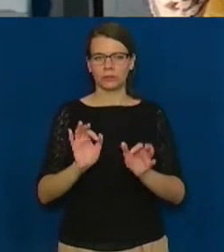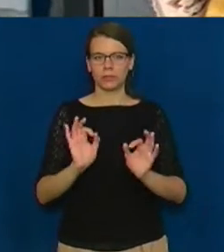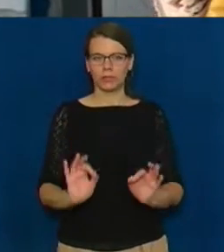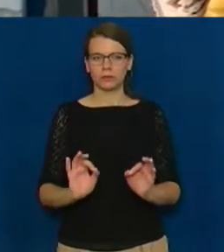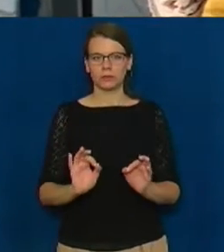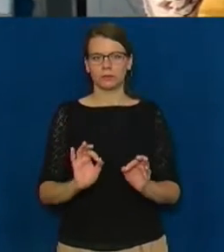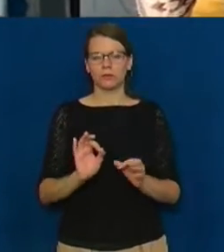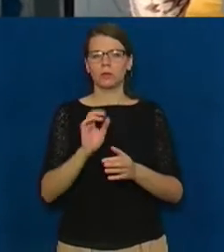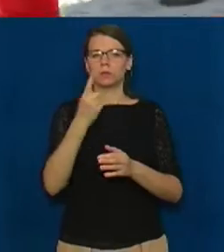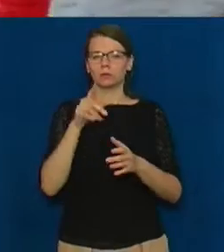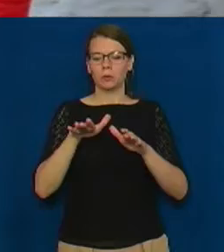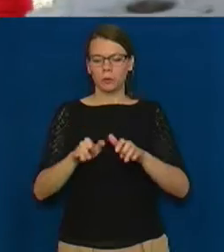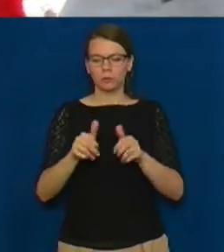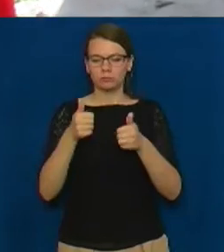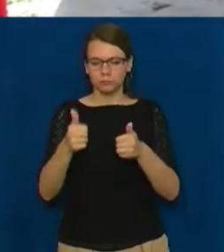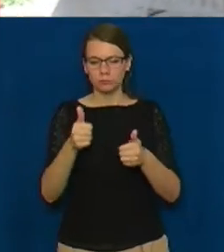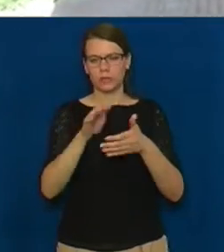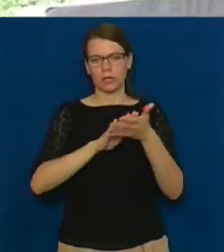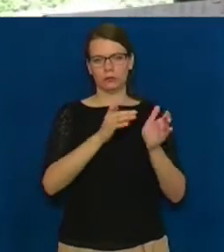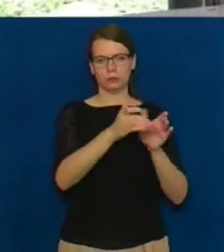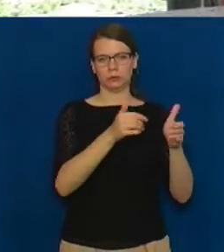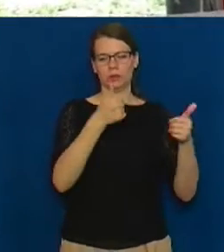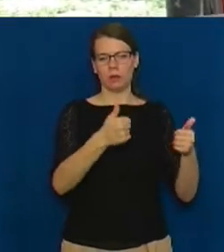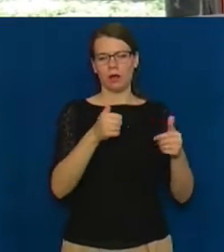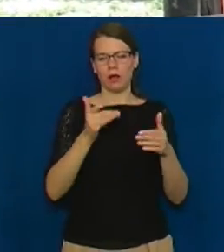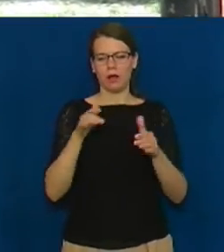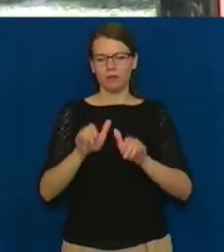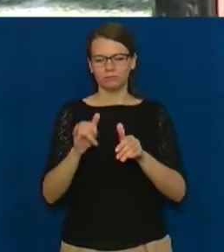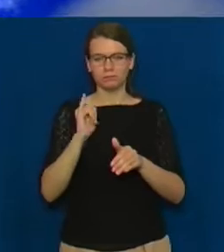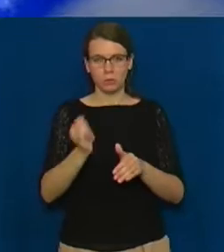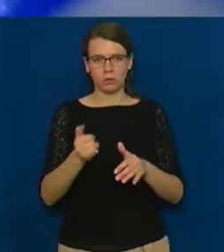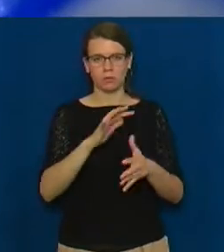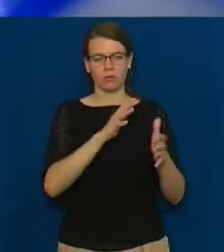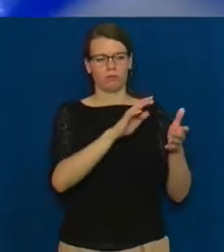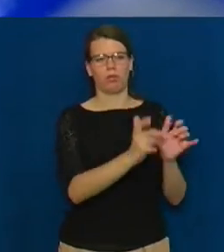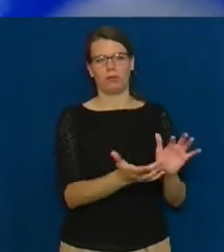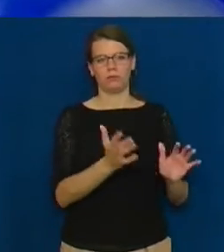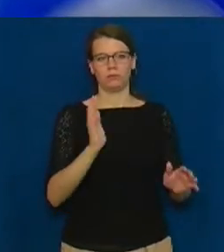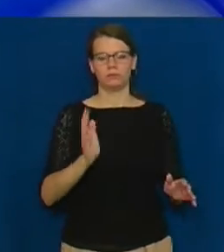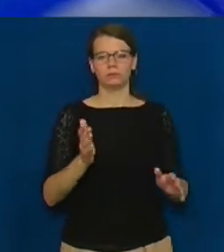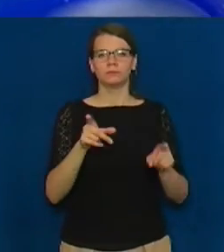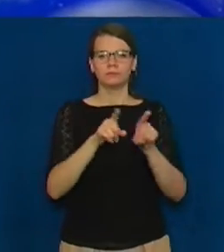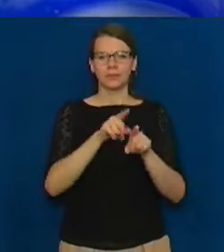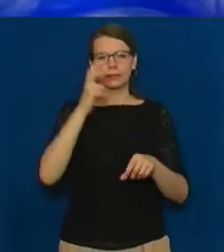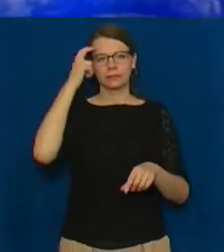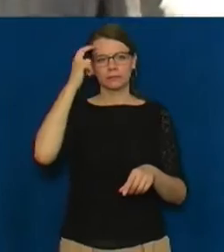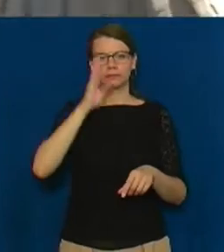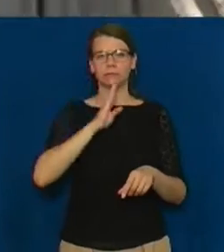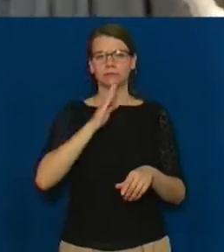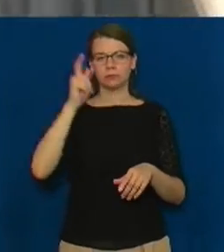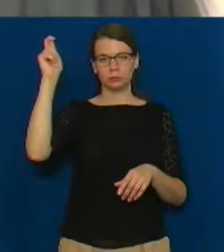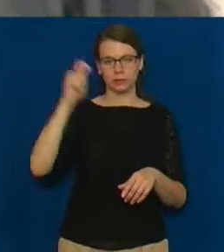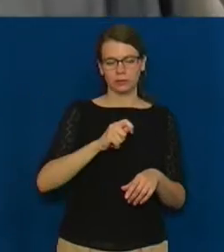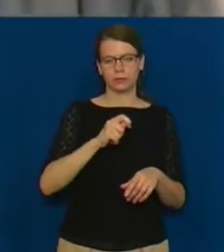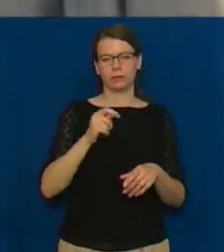то у вас все порозвалюється. Так киянка Галина Хорошак готує глину для майбутнього виробу. До мельників жінка приїхала з